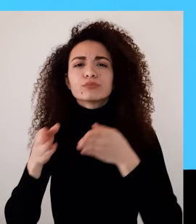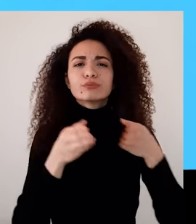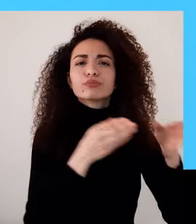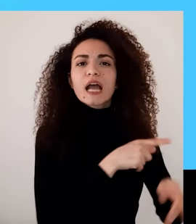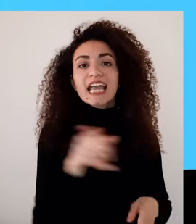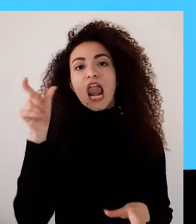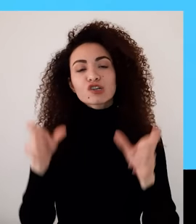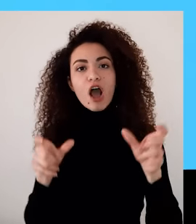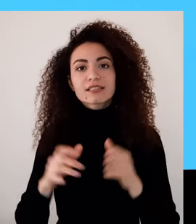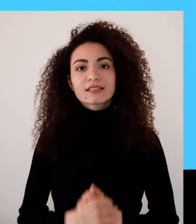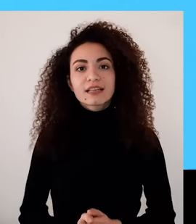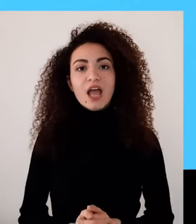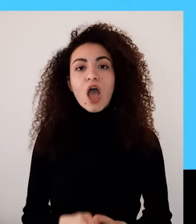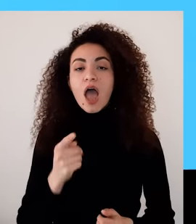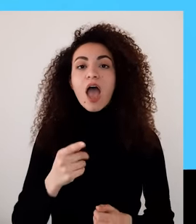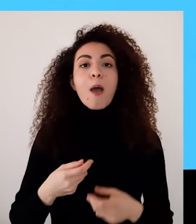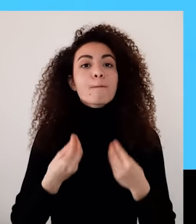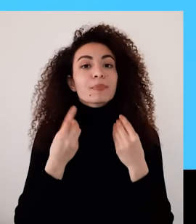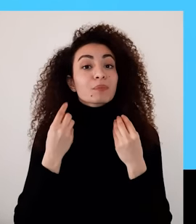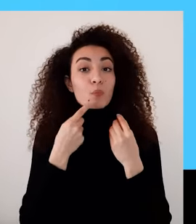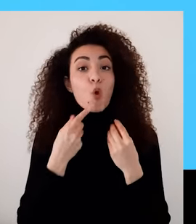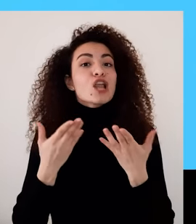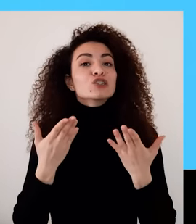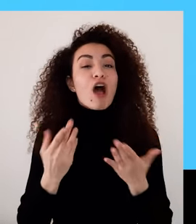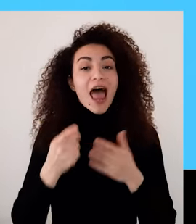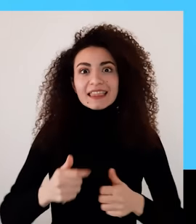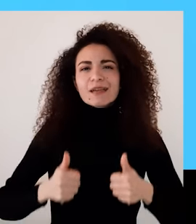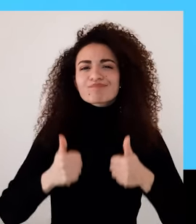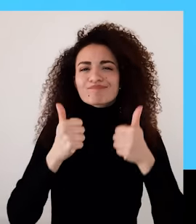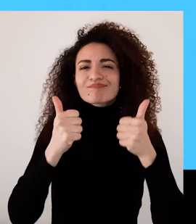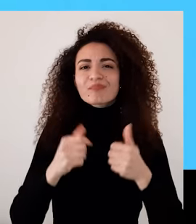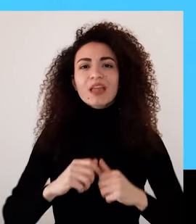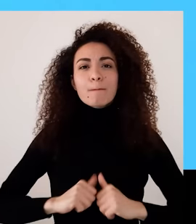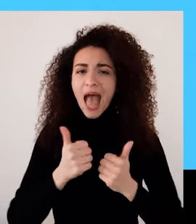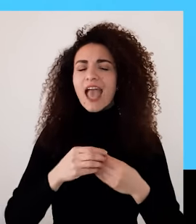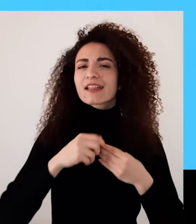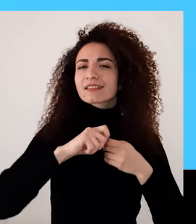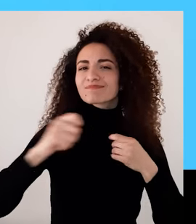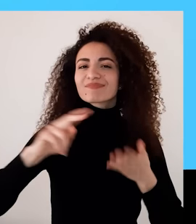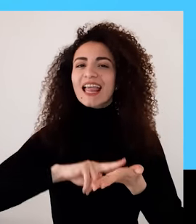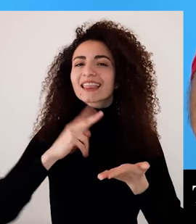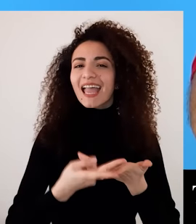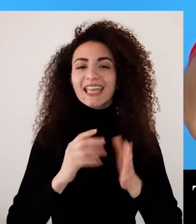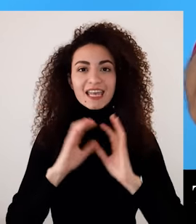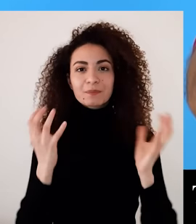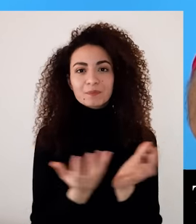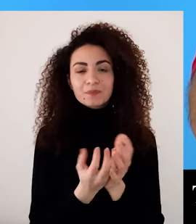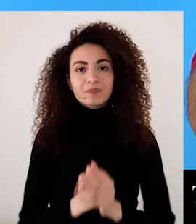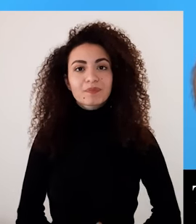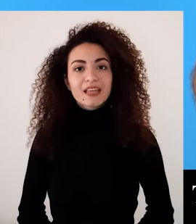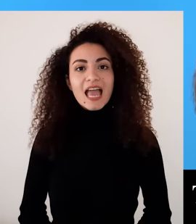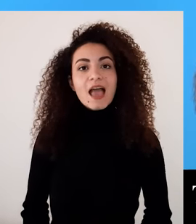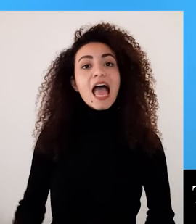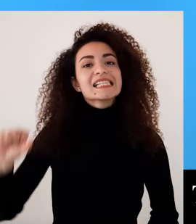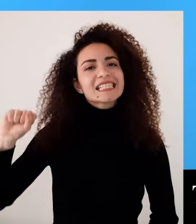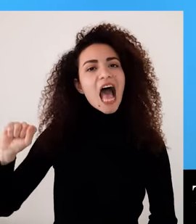وهلا بتبلش مسيرة التغيير متمنالك كل التوفيق بمسيرتك نحو حياة مثمرة ونحو تحقيق ذاتك وكلمة الختام